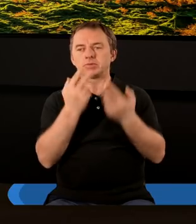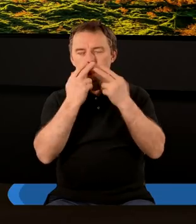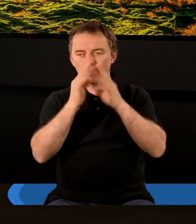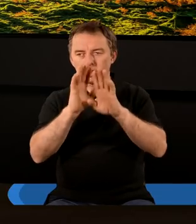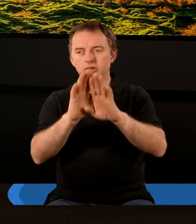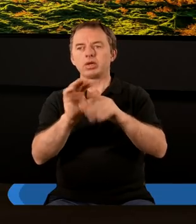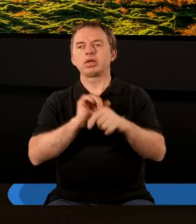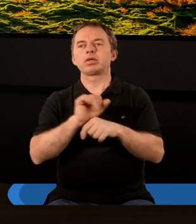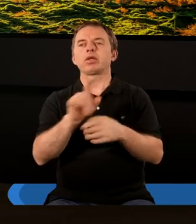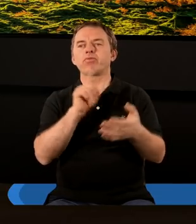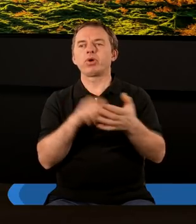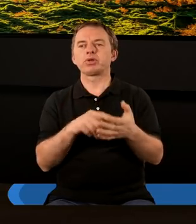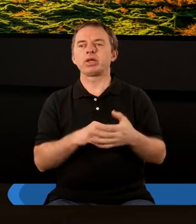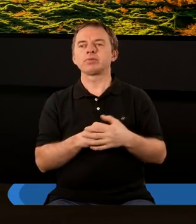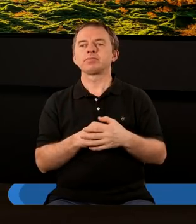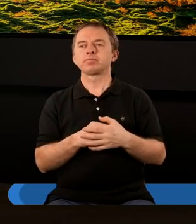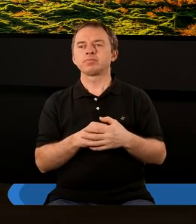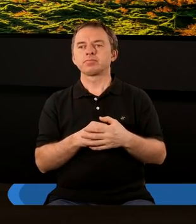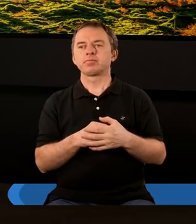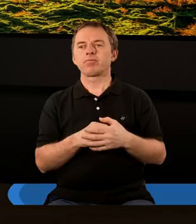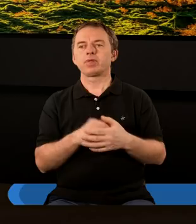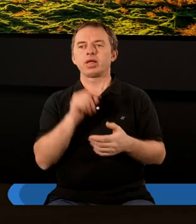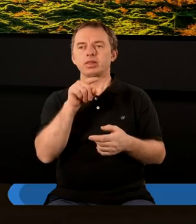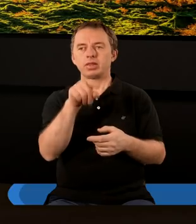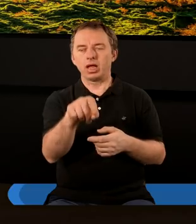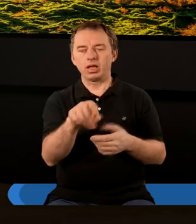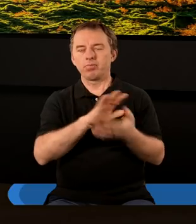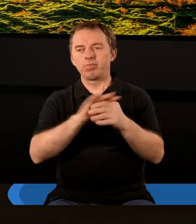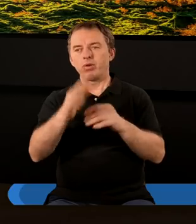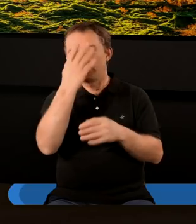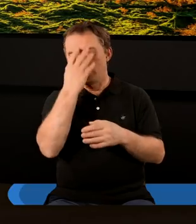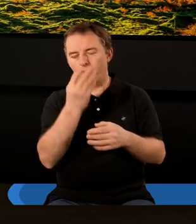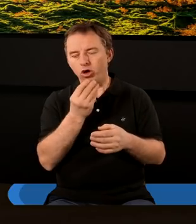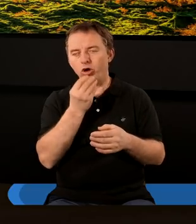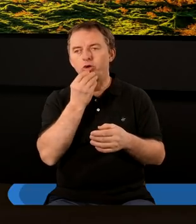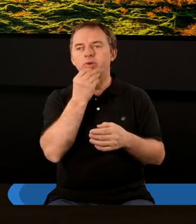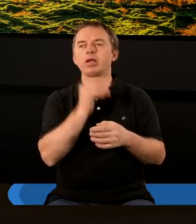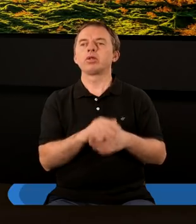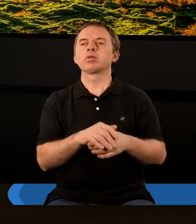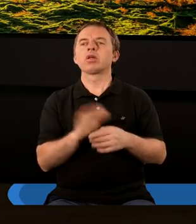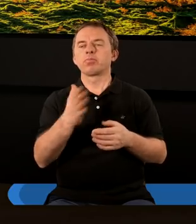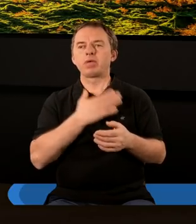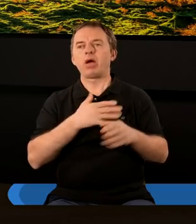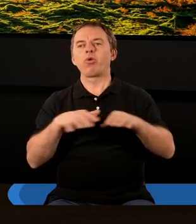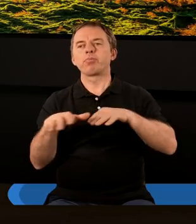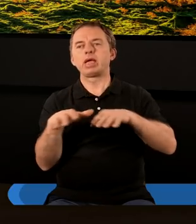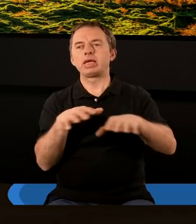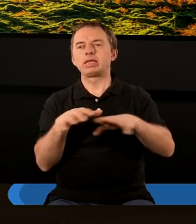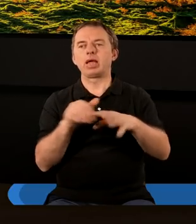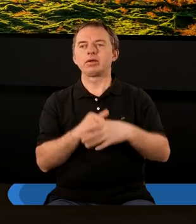pokazane jest właśnie ten pełny obraz teraz, co miało miejsce.